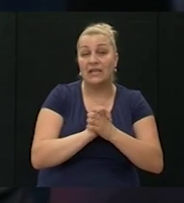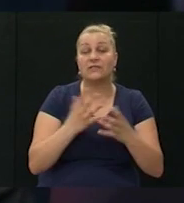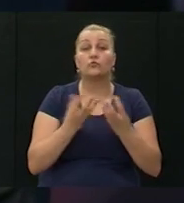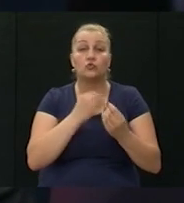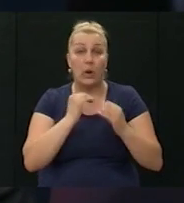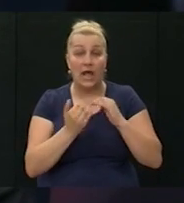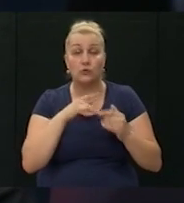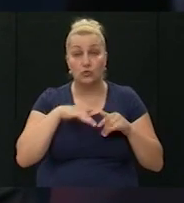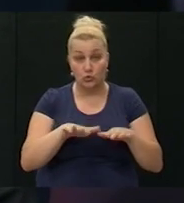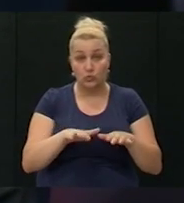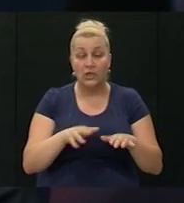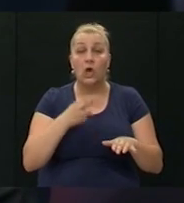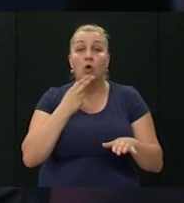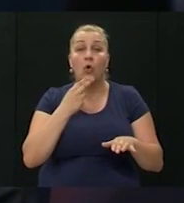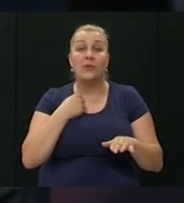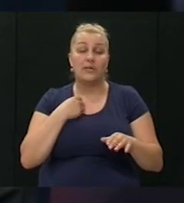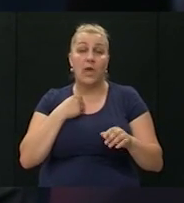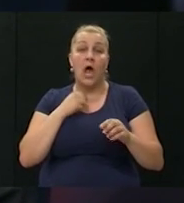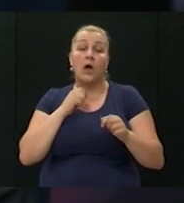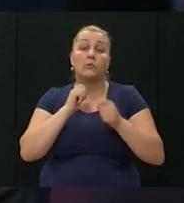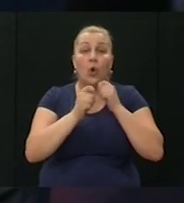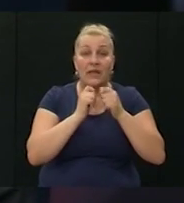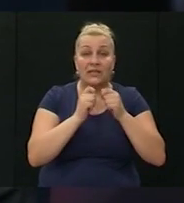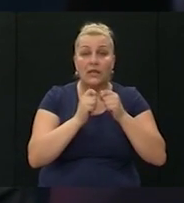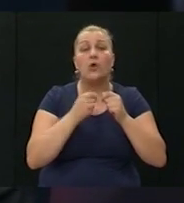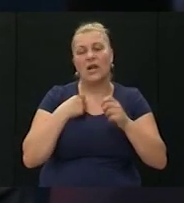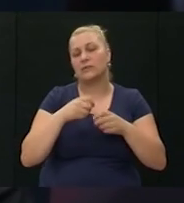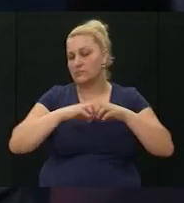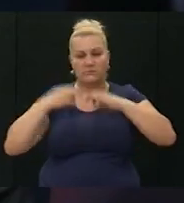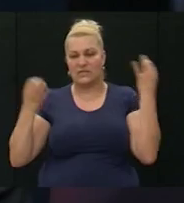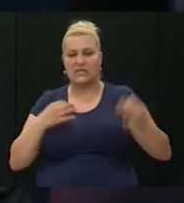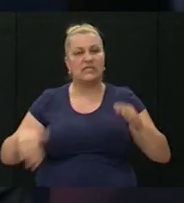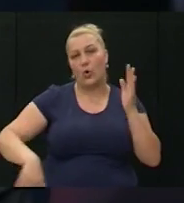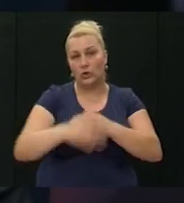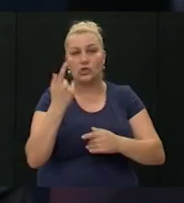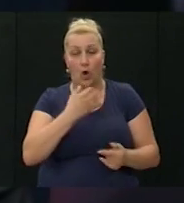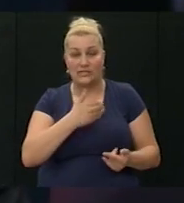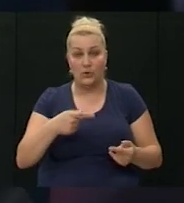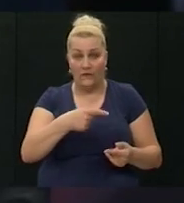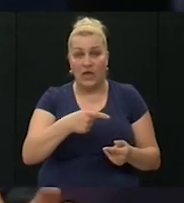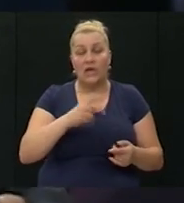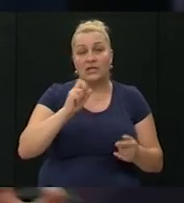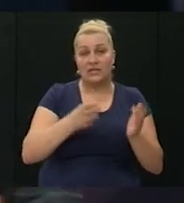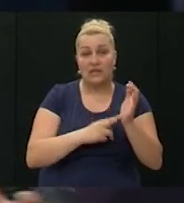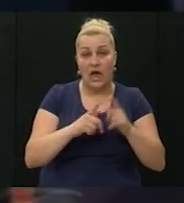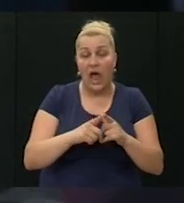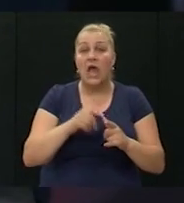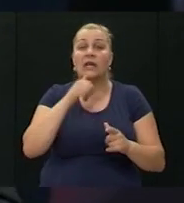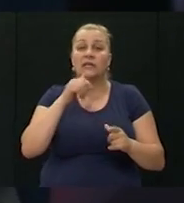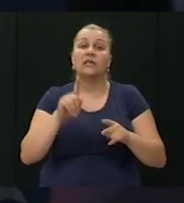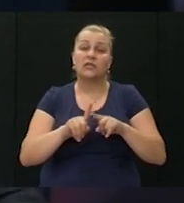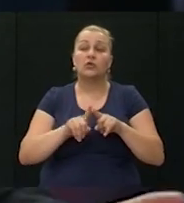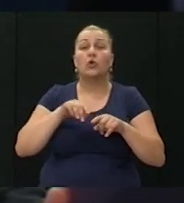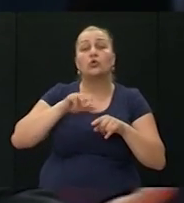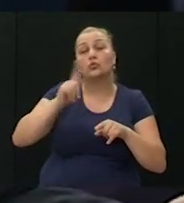suglasnost tih ljudi iz kojima sam kontaktirao, ja sam se skinuo i nedugo nakon toga svi ljudi koji su pratili moje te političke angažmane iz